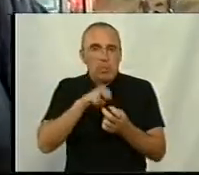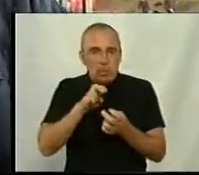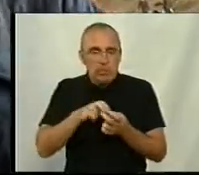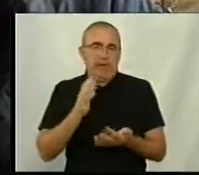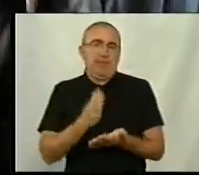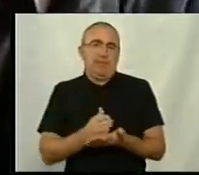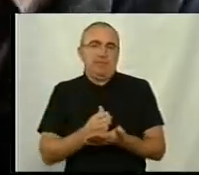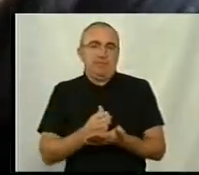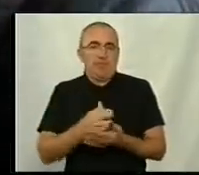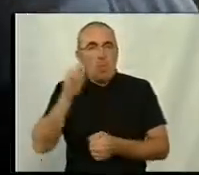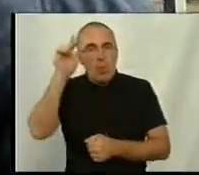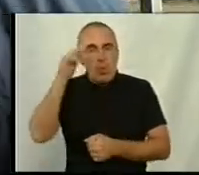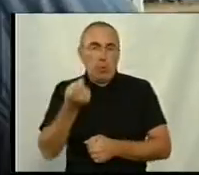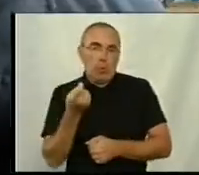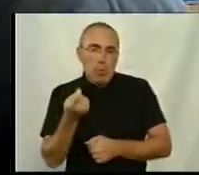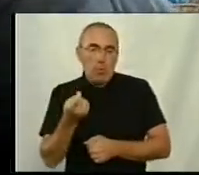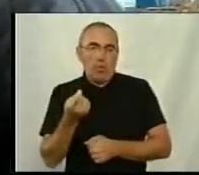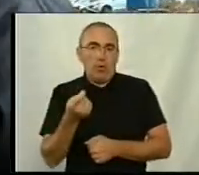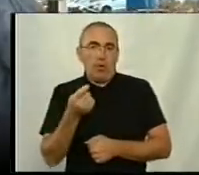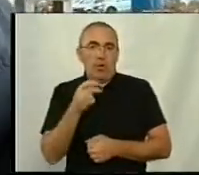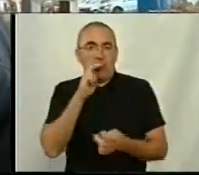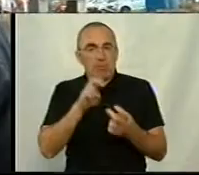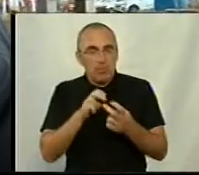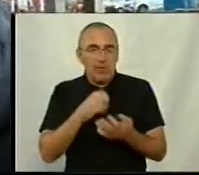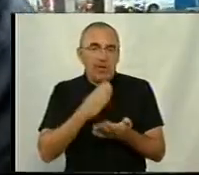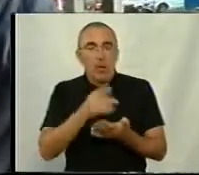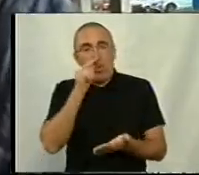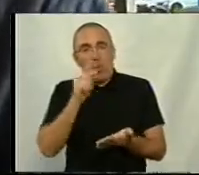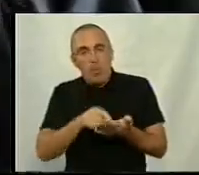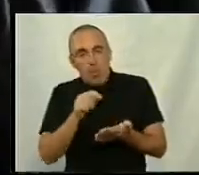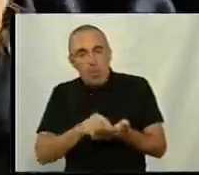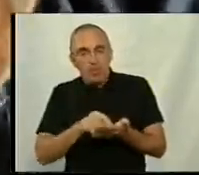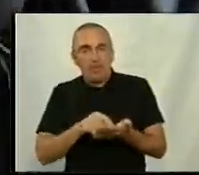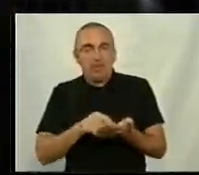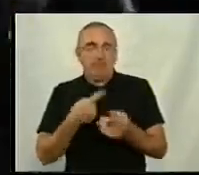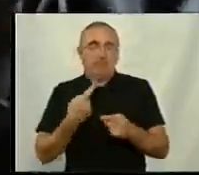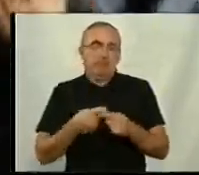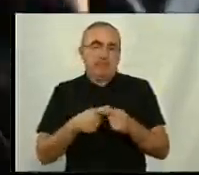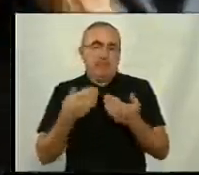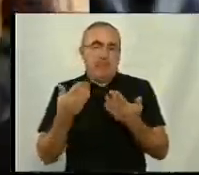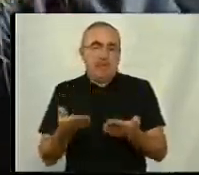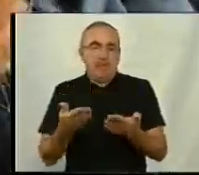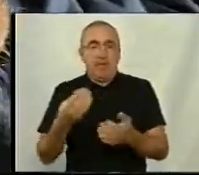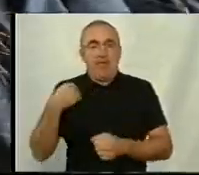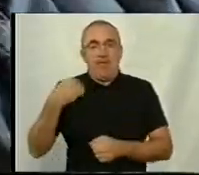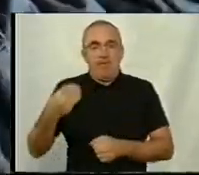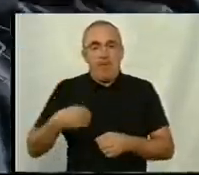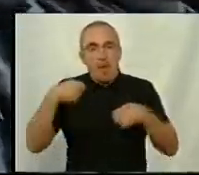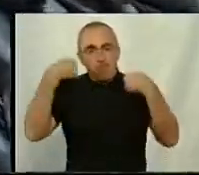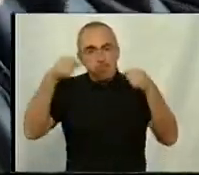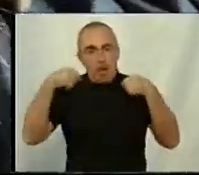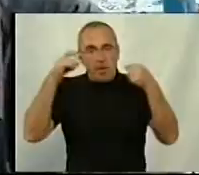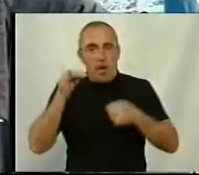Кролів трошки, нутрії, є курочки, сібрайте. Це французький баран,